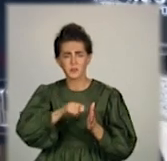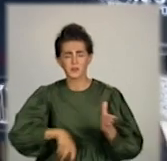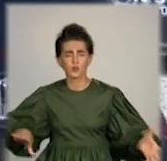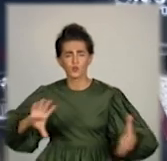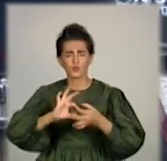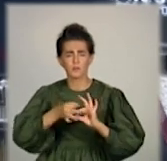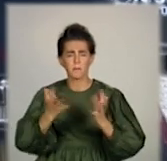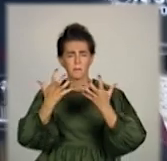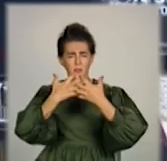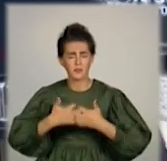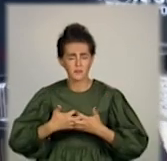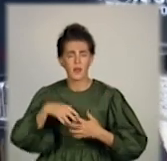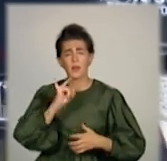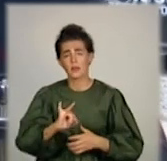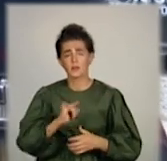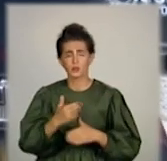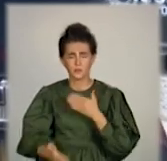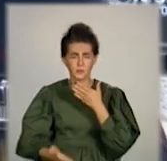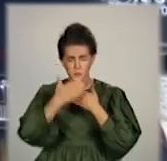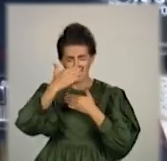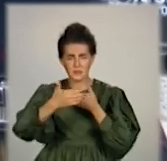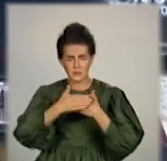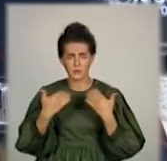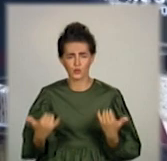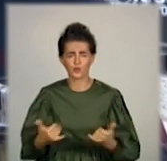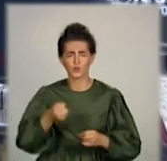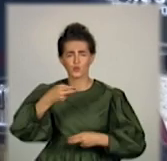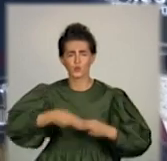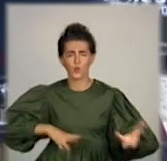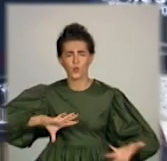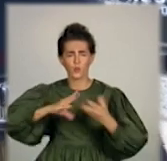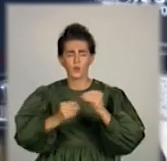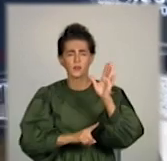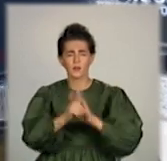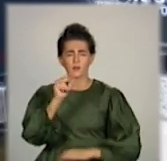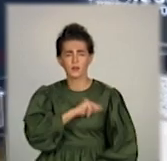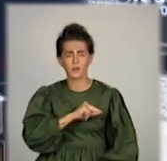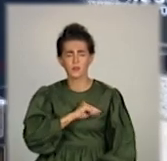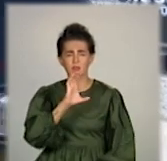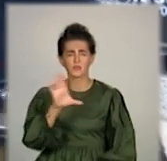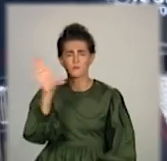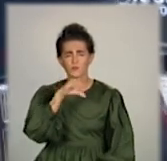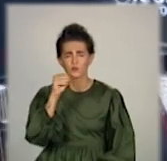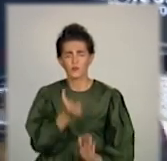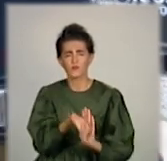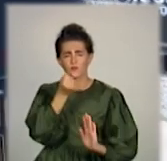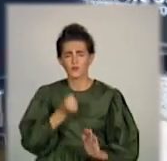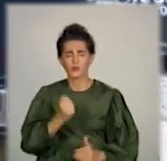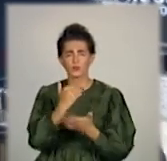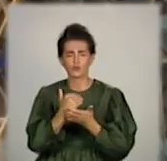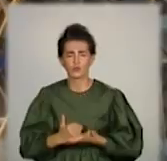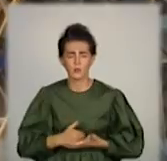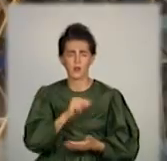механізмів. І на даний момент завершаються комплексні пусконаладочні роботи з визначенням оптимальних режимів роботи